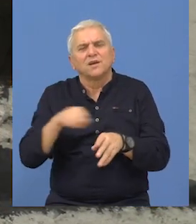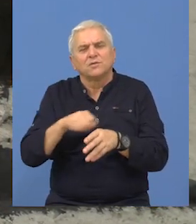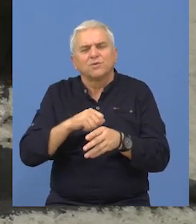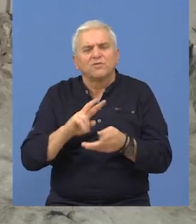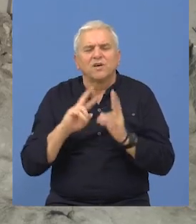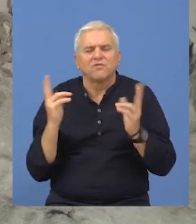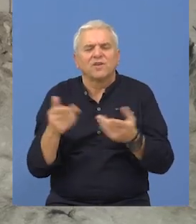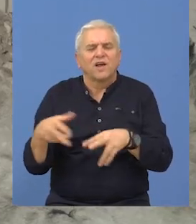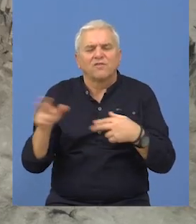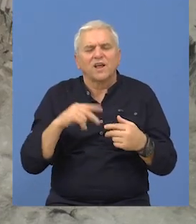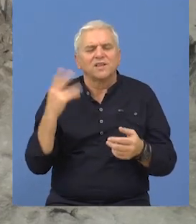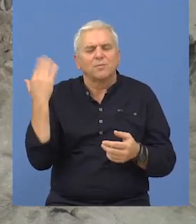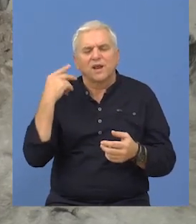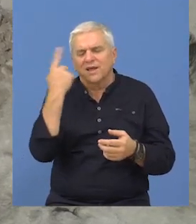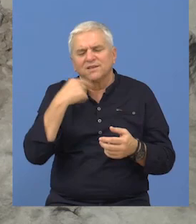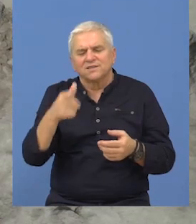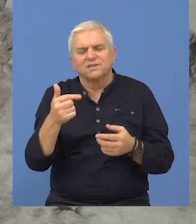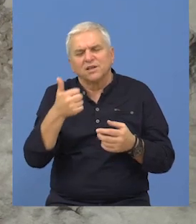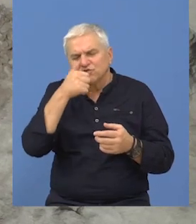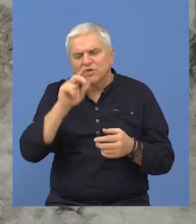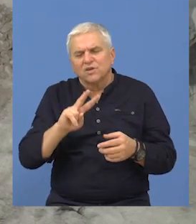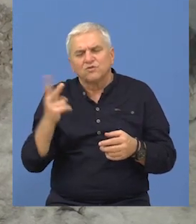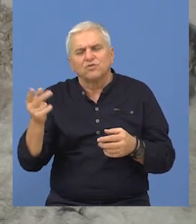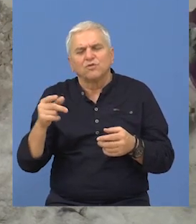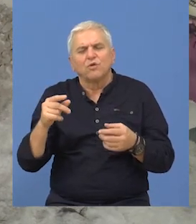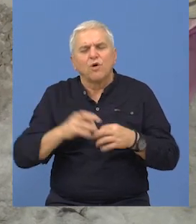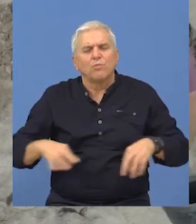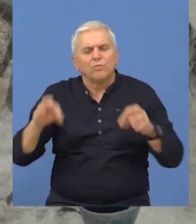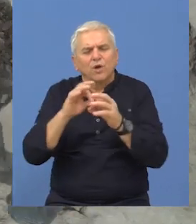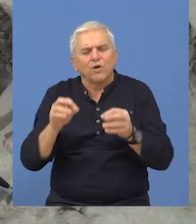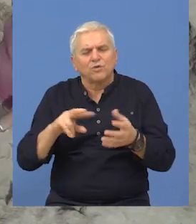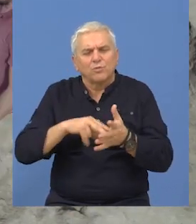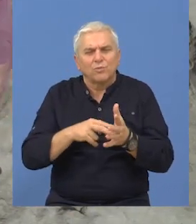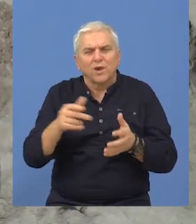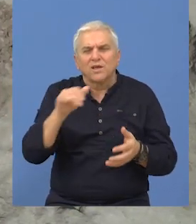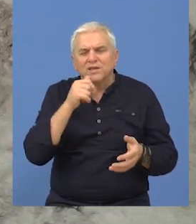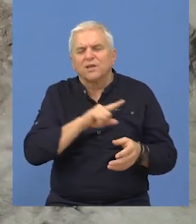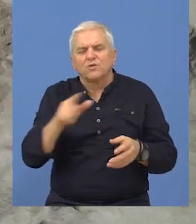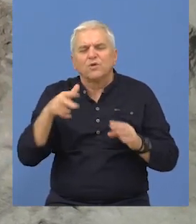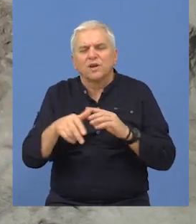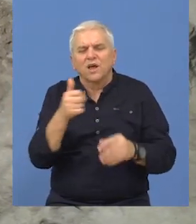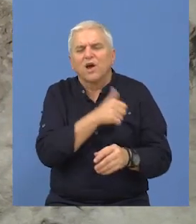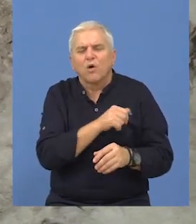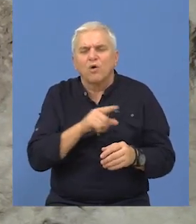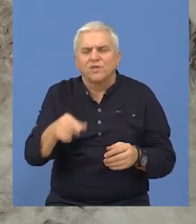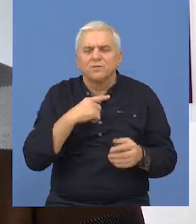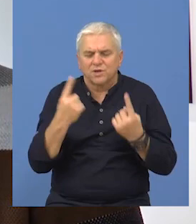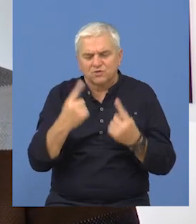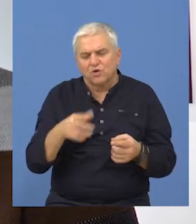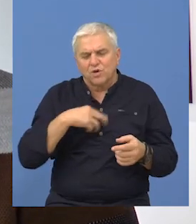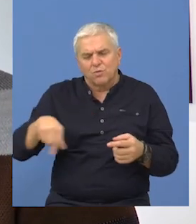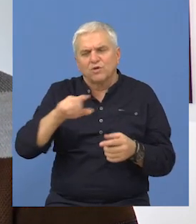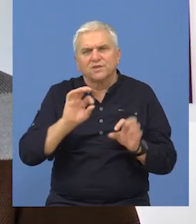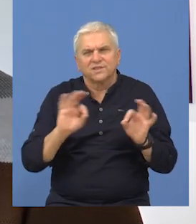posudu rekonstruišu. Osim toga, ono što je isto predviđeno projektom, jeste da se do kraja godine, i mi